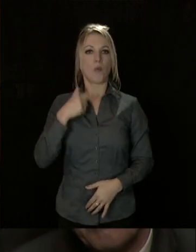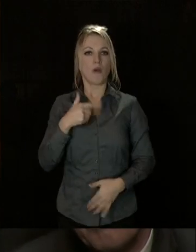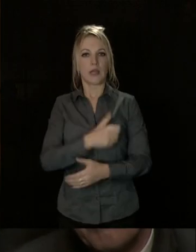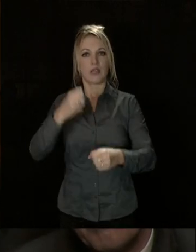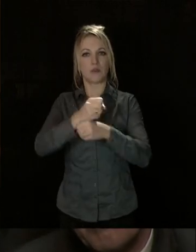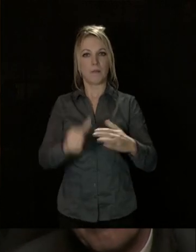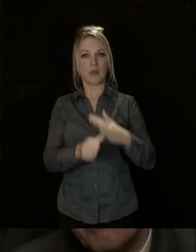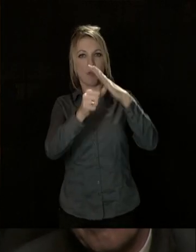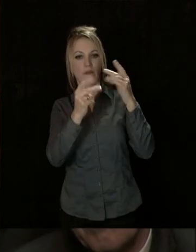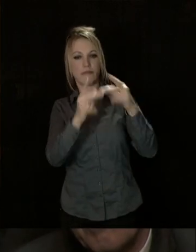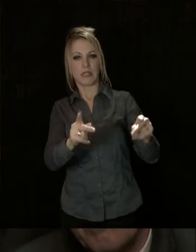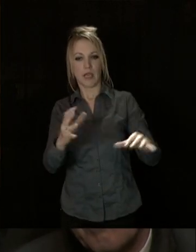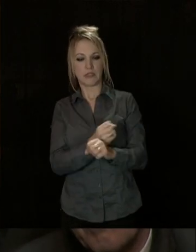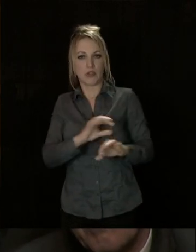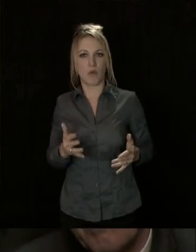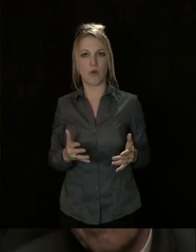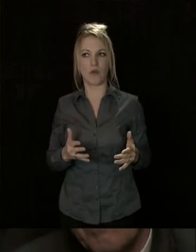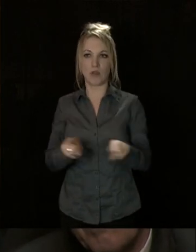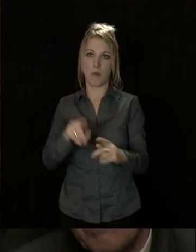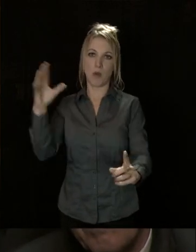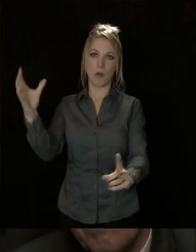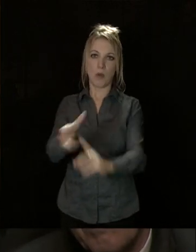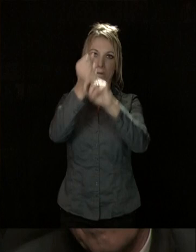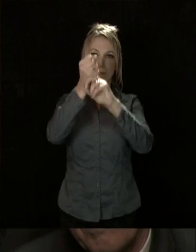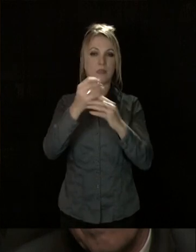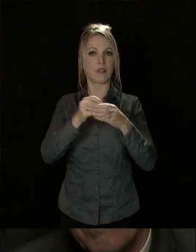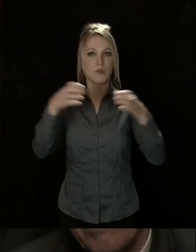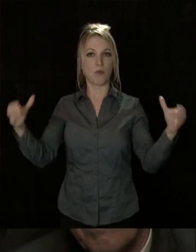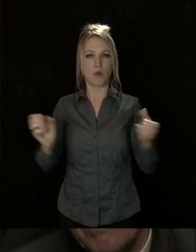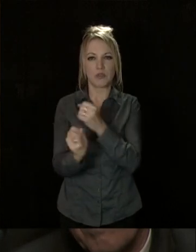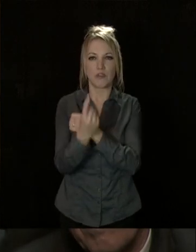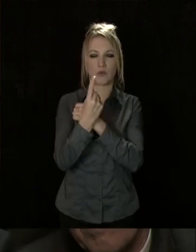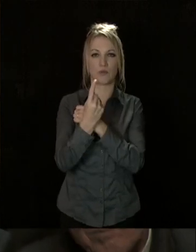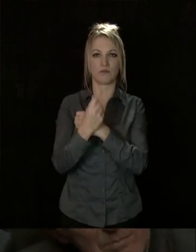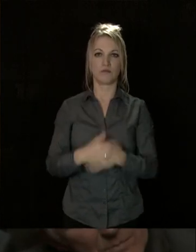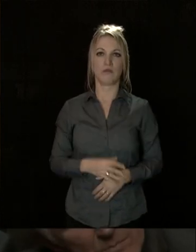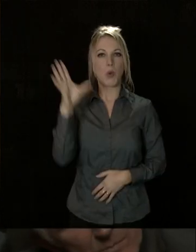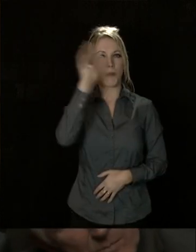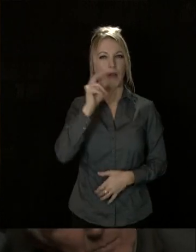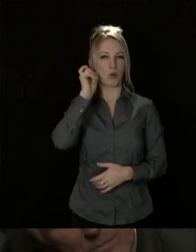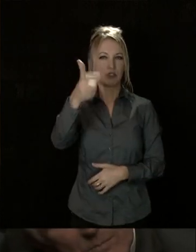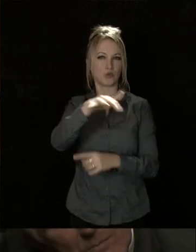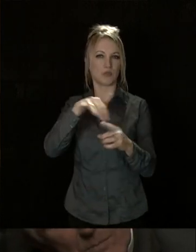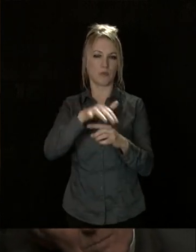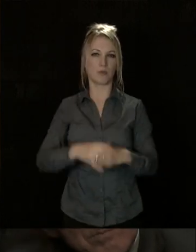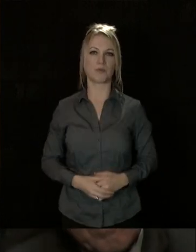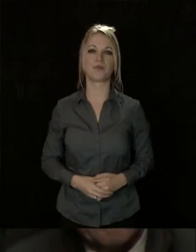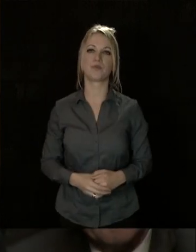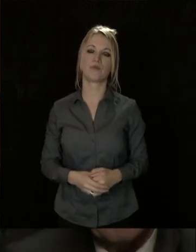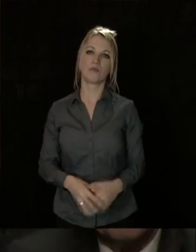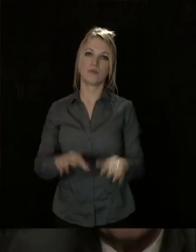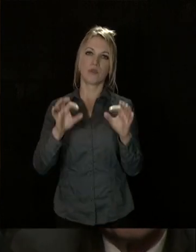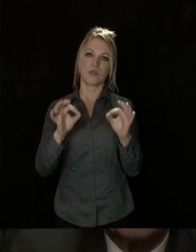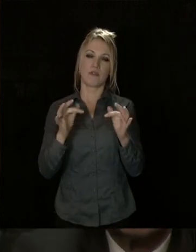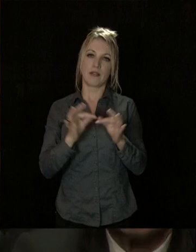métropole et la réussir, c'est atteindre les objectifs de développement, d'innovation, mais je n'oublie jamais la cohésion sociale. A cet égard,